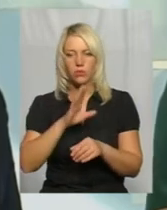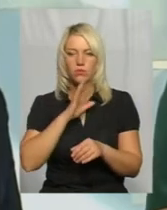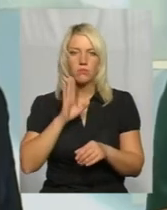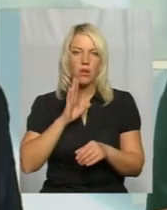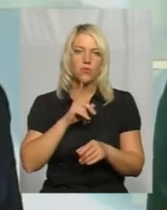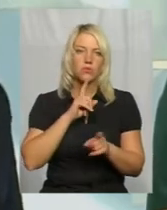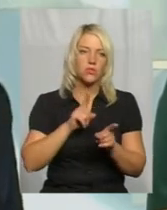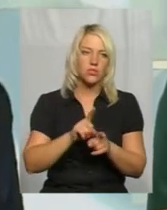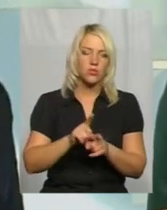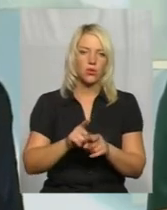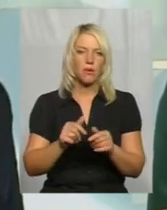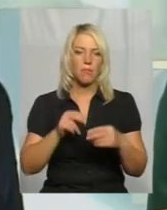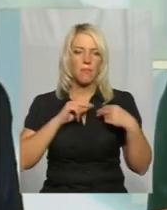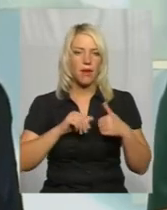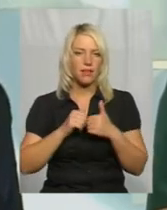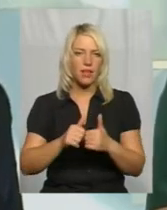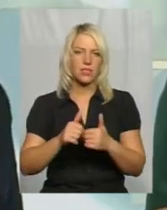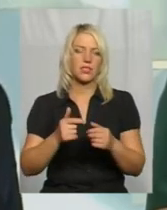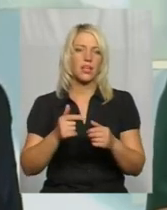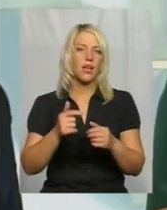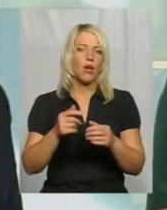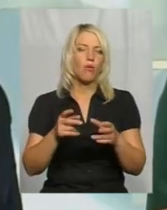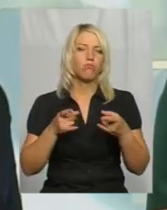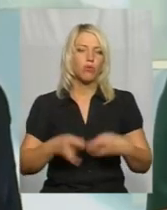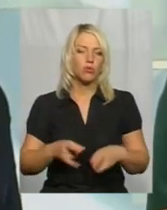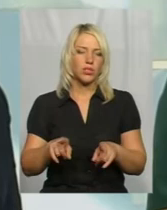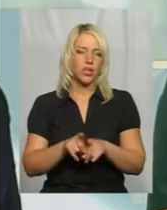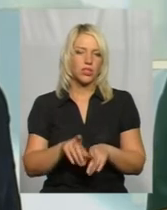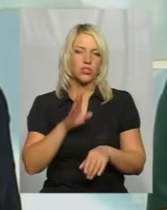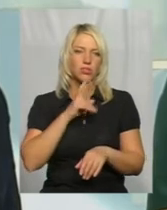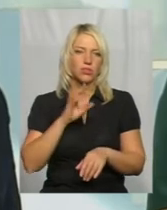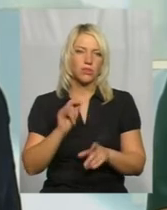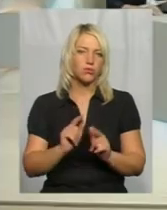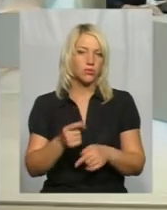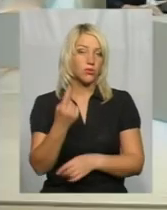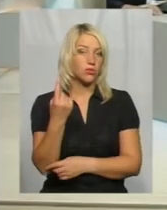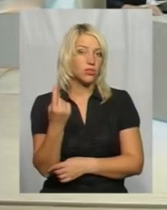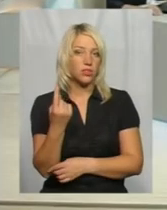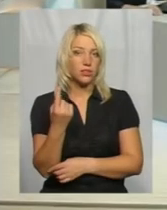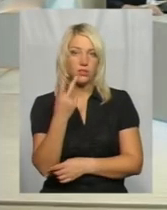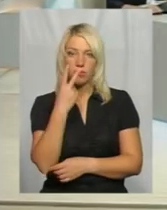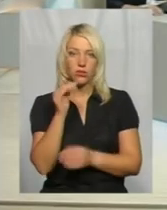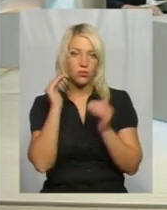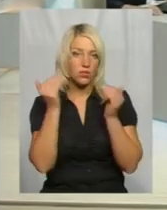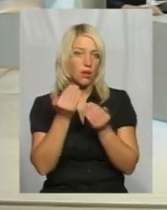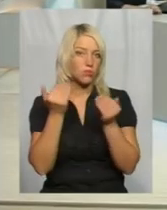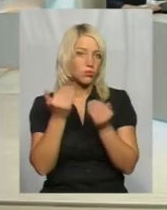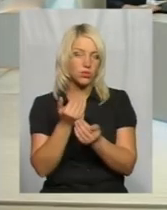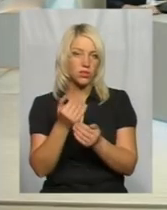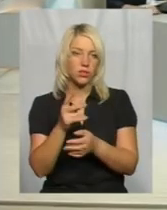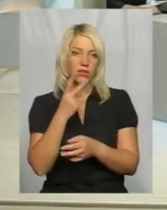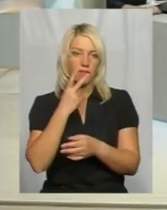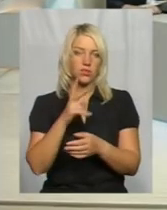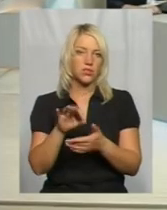партнерські пологи. Такі жінки зазвичай поступають одні, і вони видно, що вони замкнуті, подекуди вони відразу